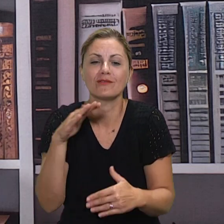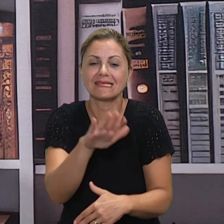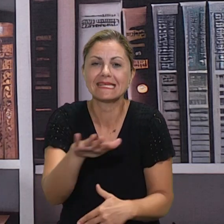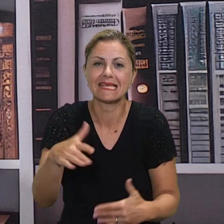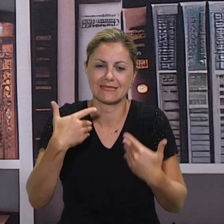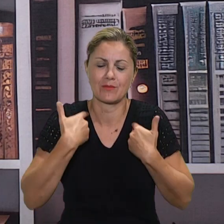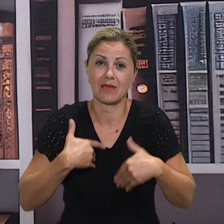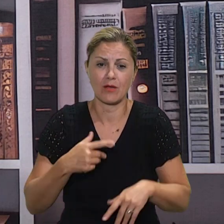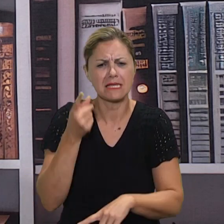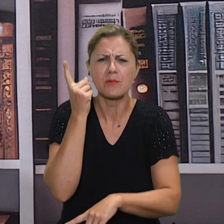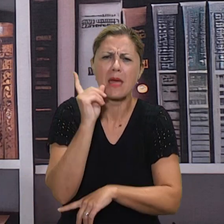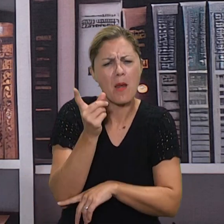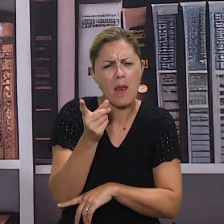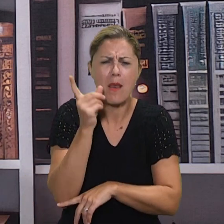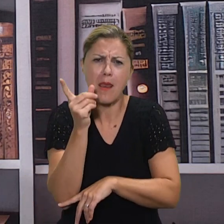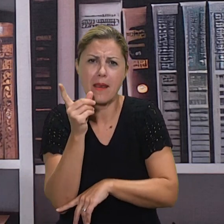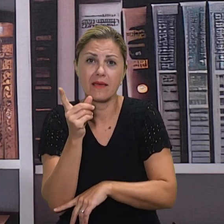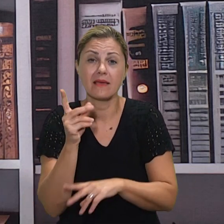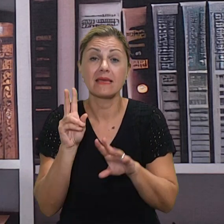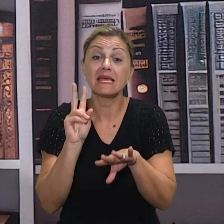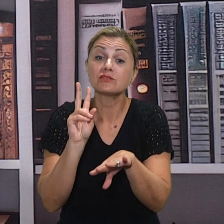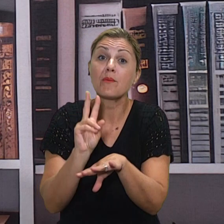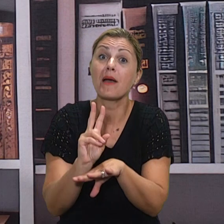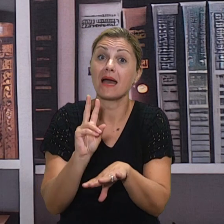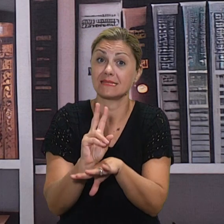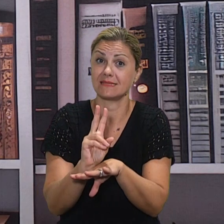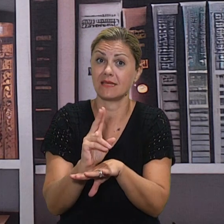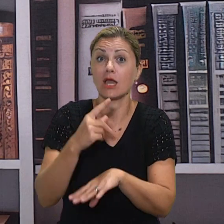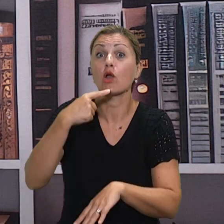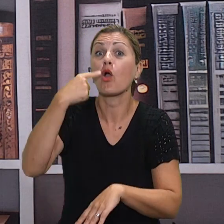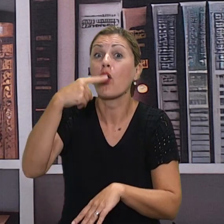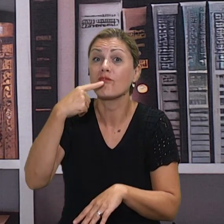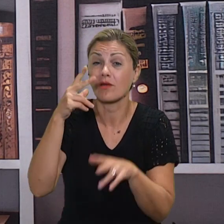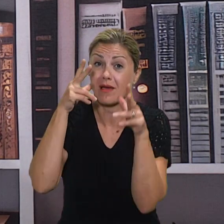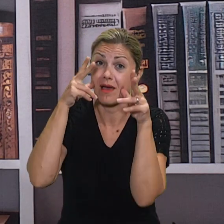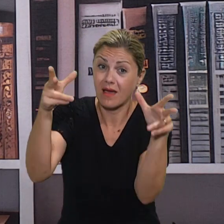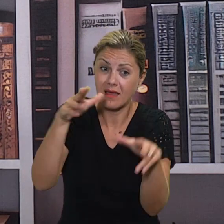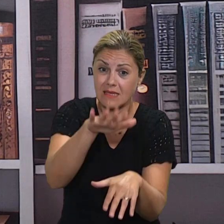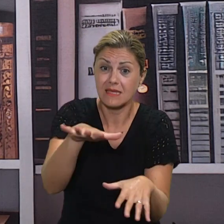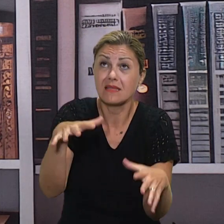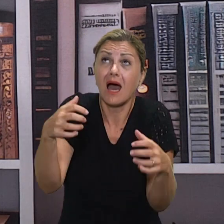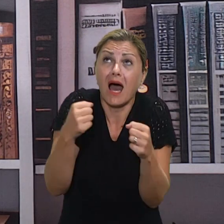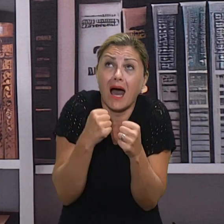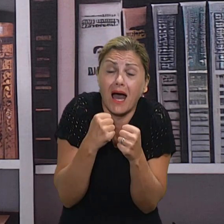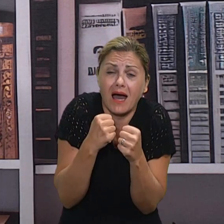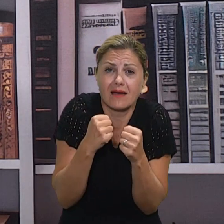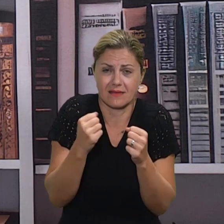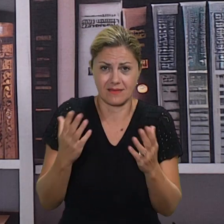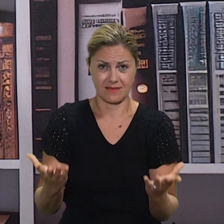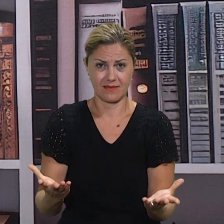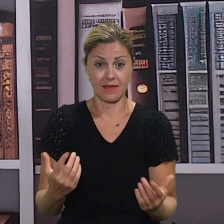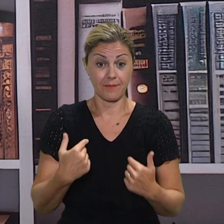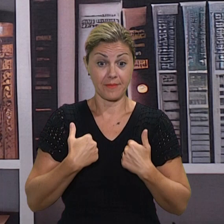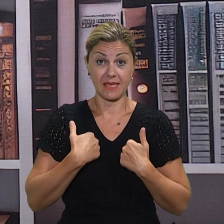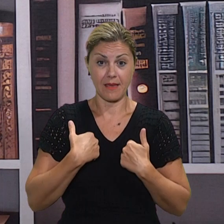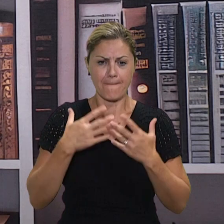nešto možda naređuje, paziti na način na koji mu se zapravo govori. Jer djetetu, isto kao što i mi odrasli, ne volimo da nam